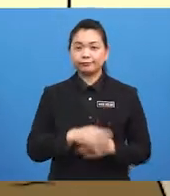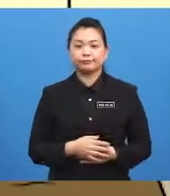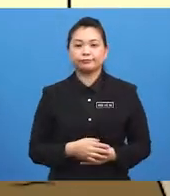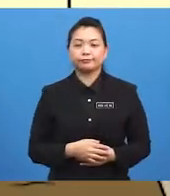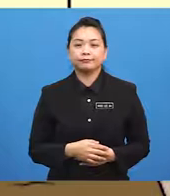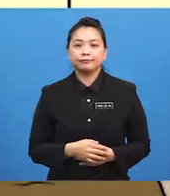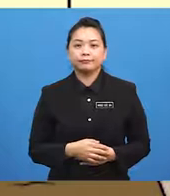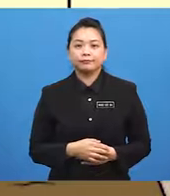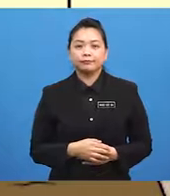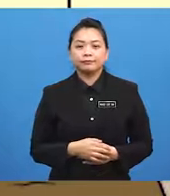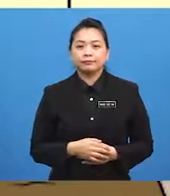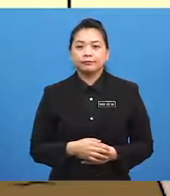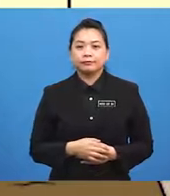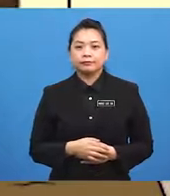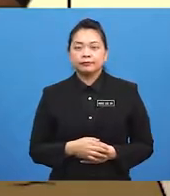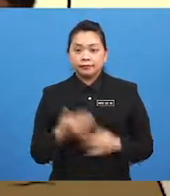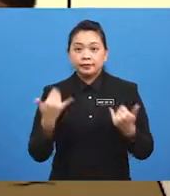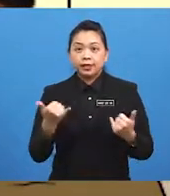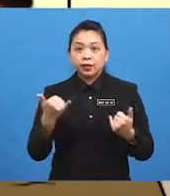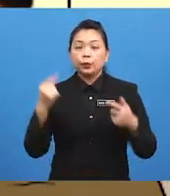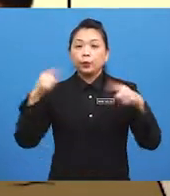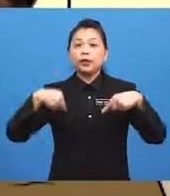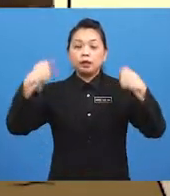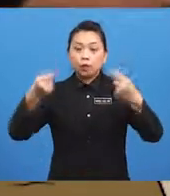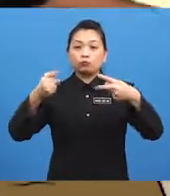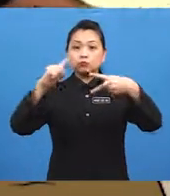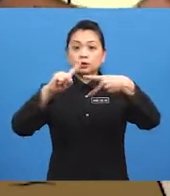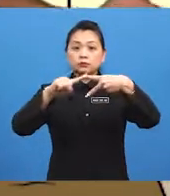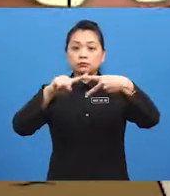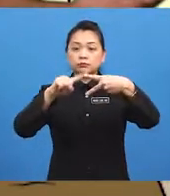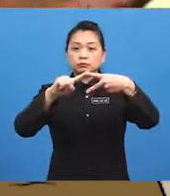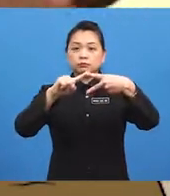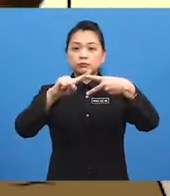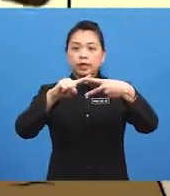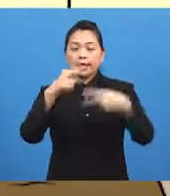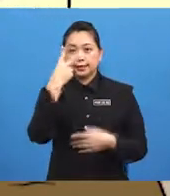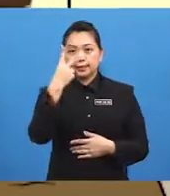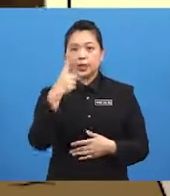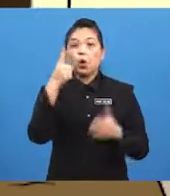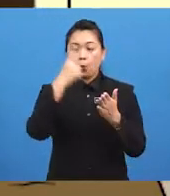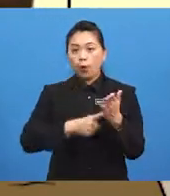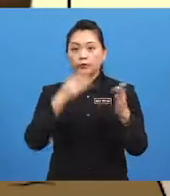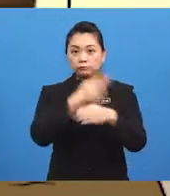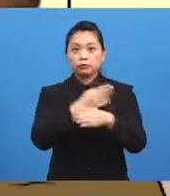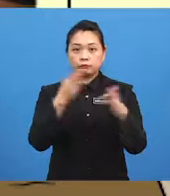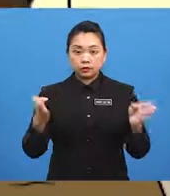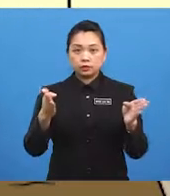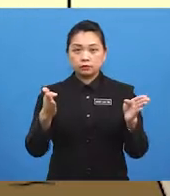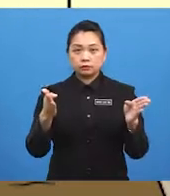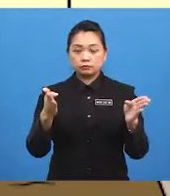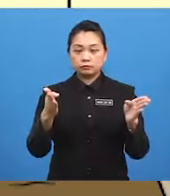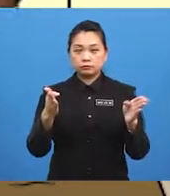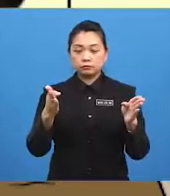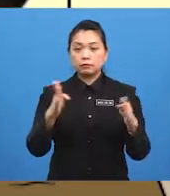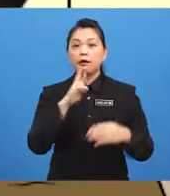Um... ...why... ...don't we move upstairs... ...and see... ...what rooms... ...are